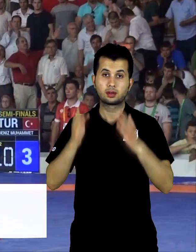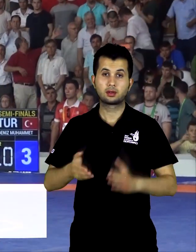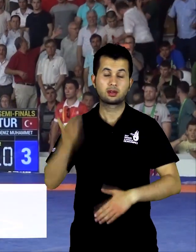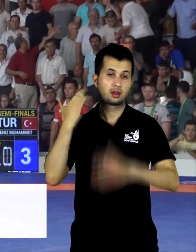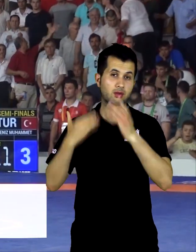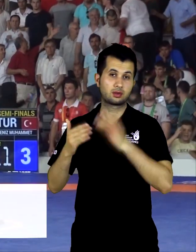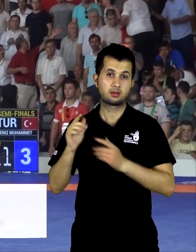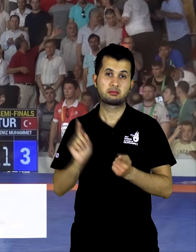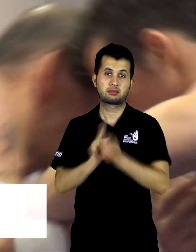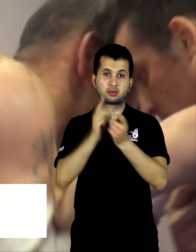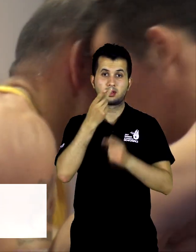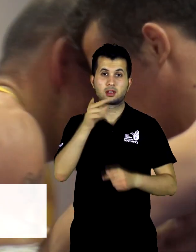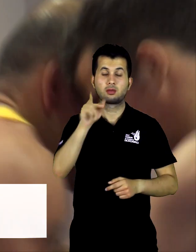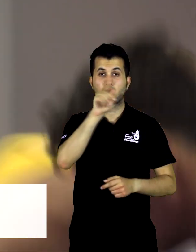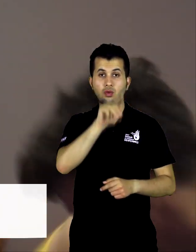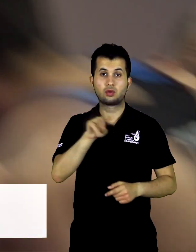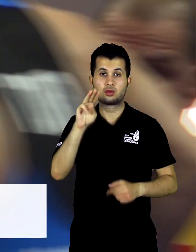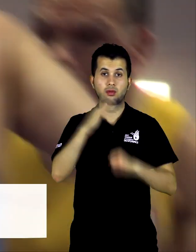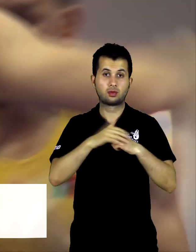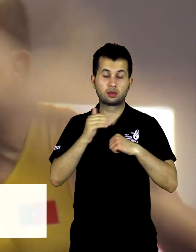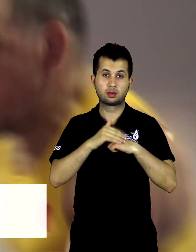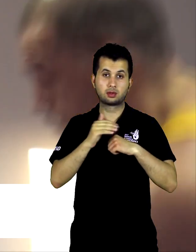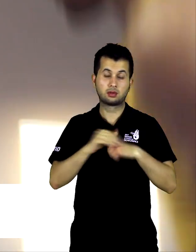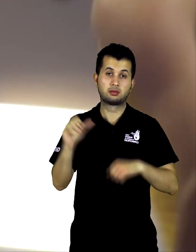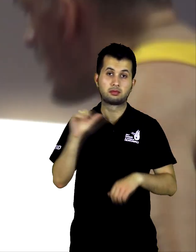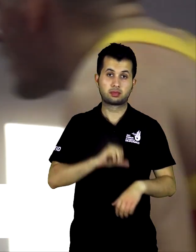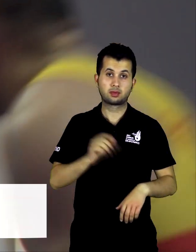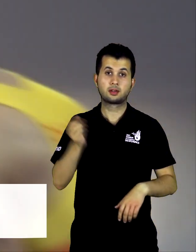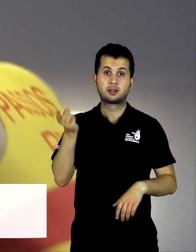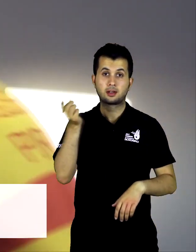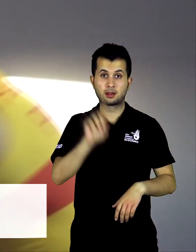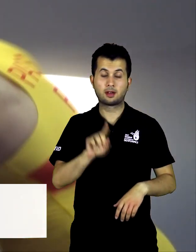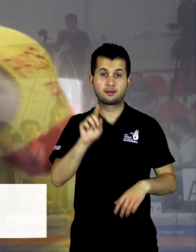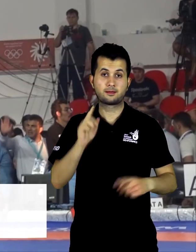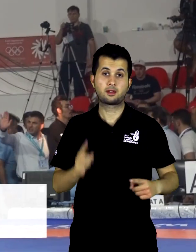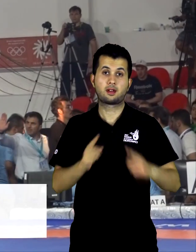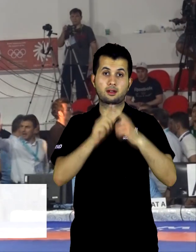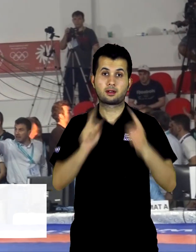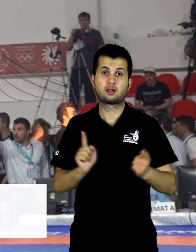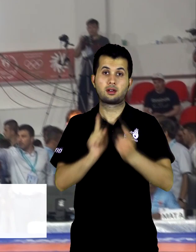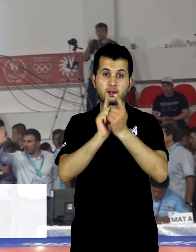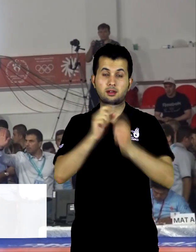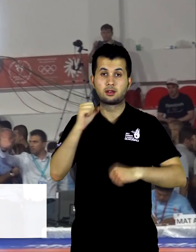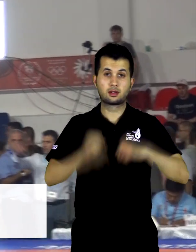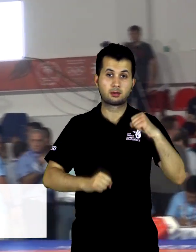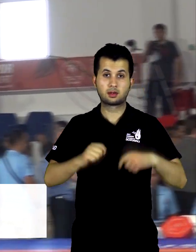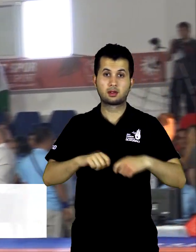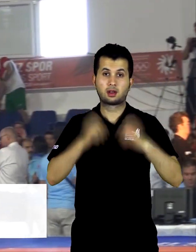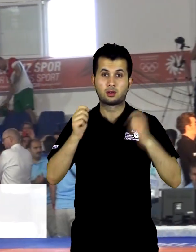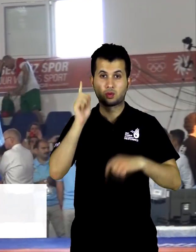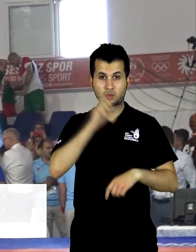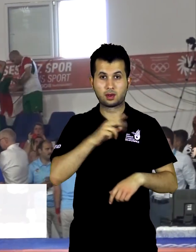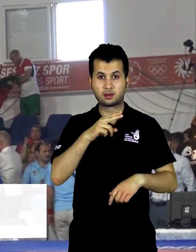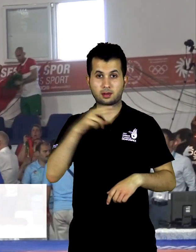2013'te finalde kaybettiği Portekizli Hugo Miguel Passos'la yine finalde karşılaştı ve rakibinin sakatlık nedeniyle